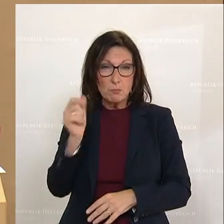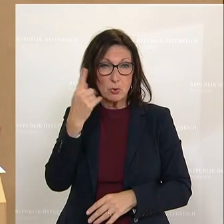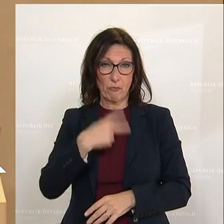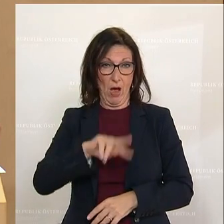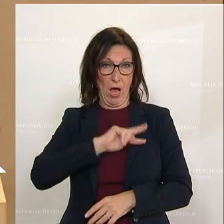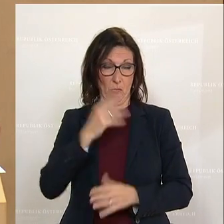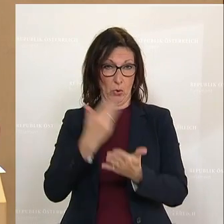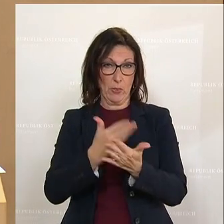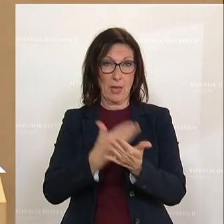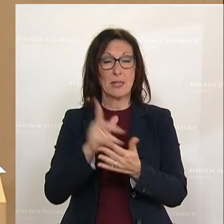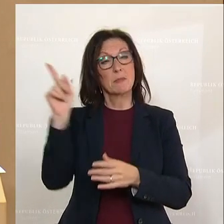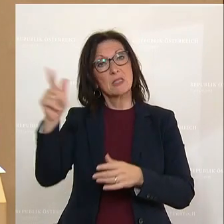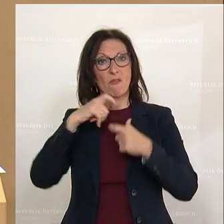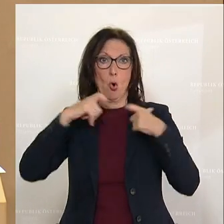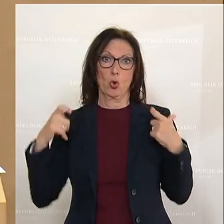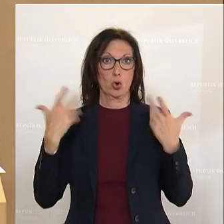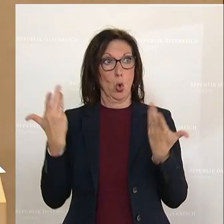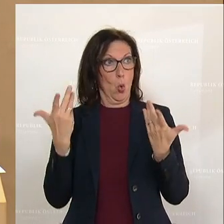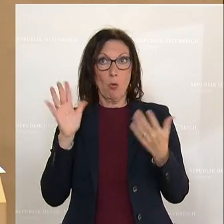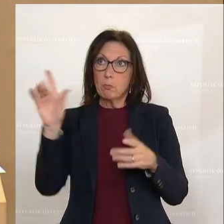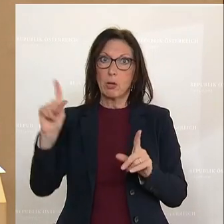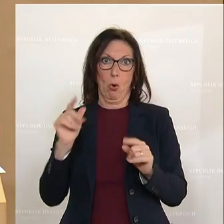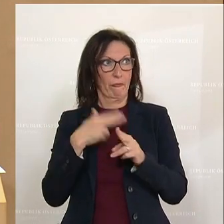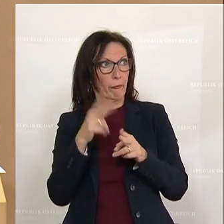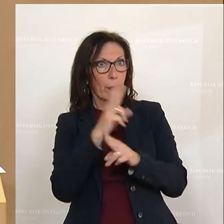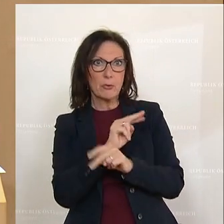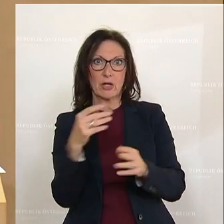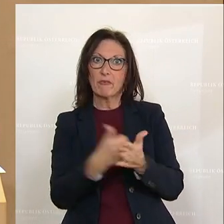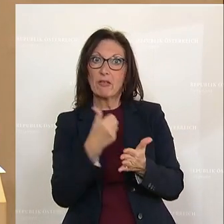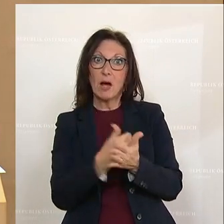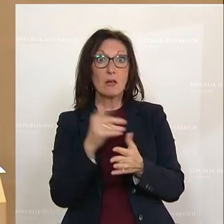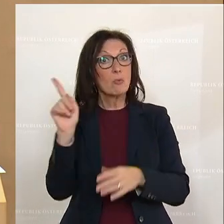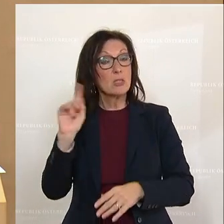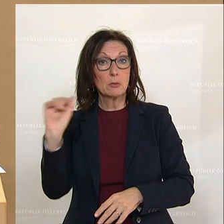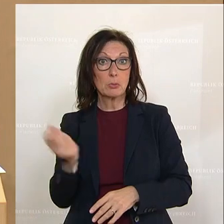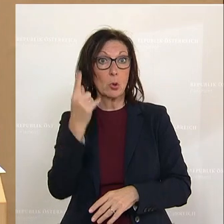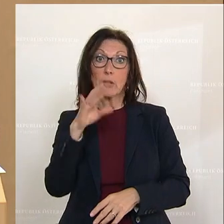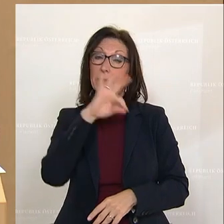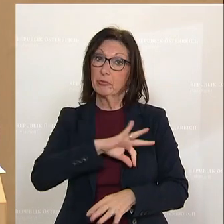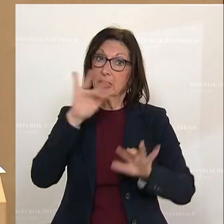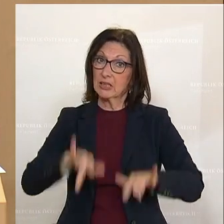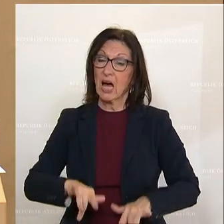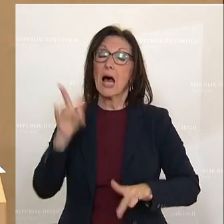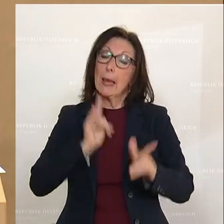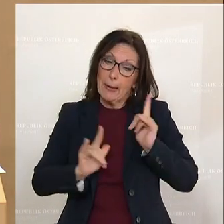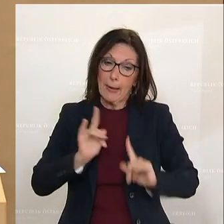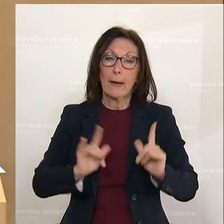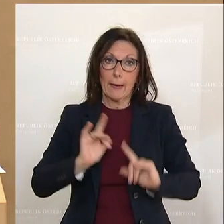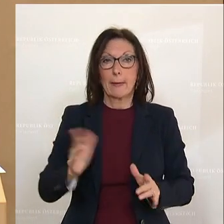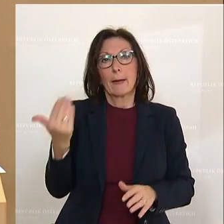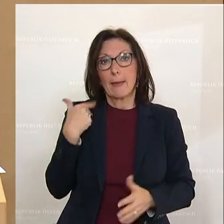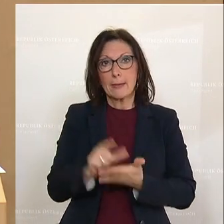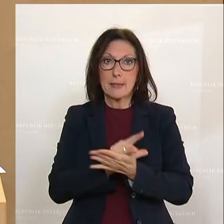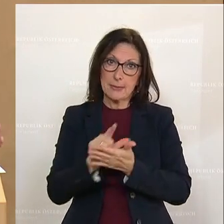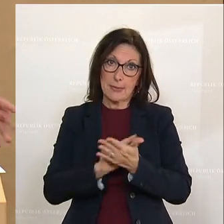vertreten in ihrer Funktion die Republik Österreich und sind dieser in besonderem Maße verpflichtet. Bedauerlicherweise hat sich aber in letzter